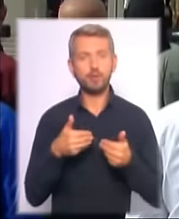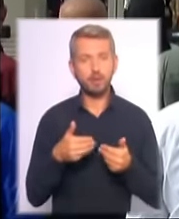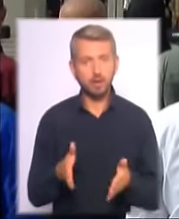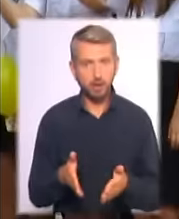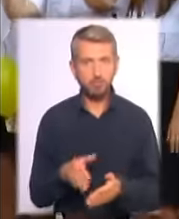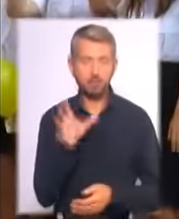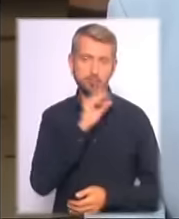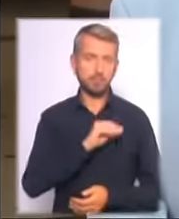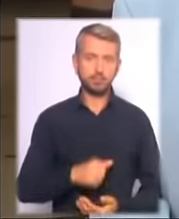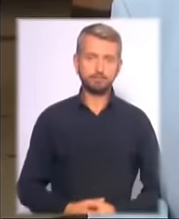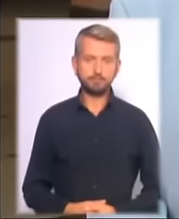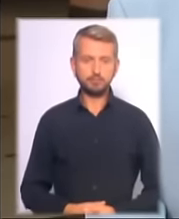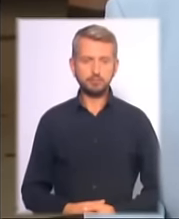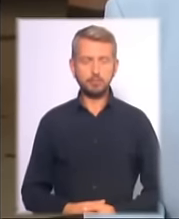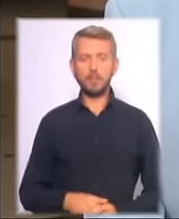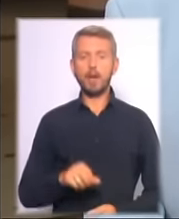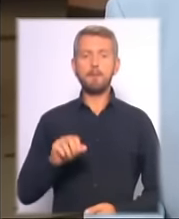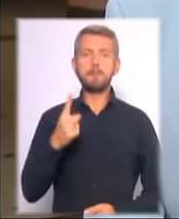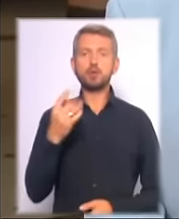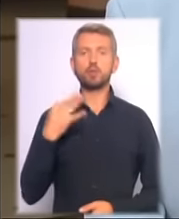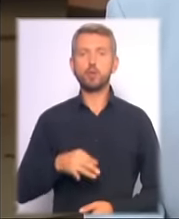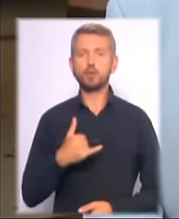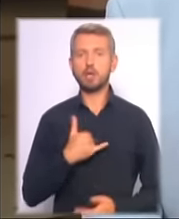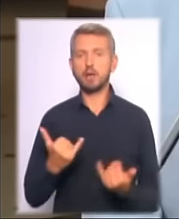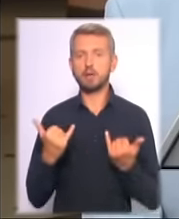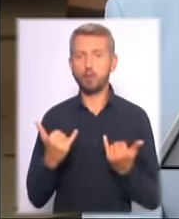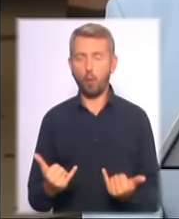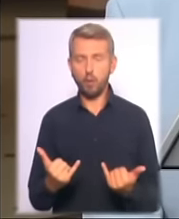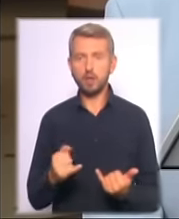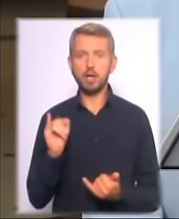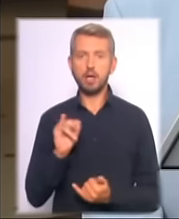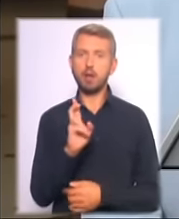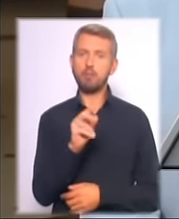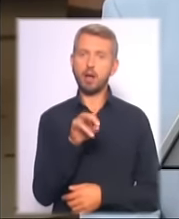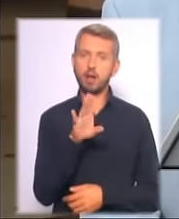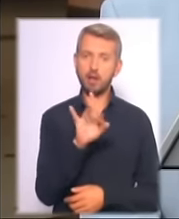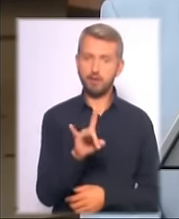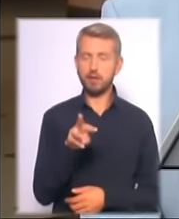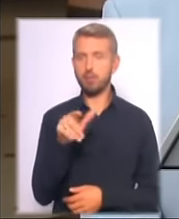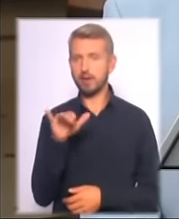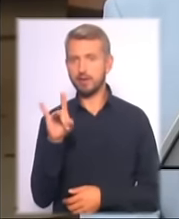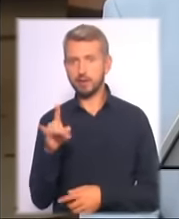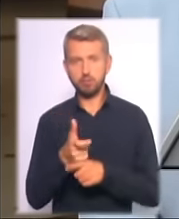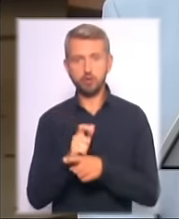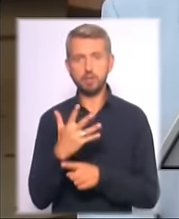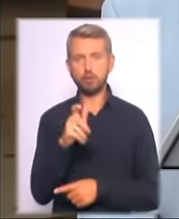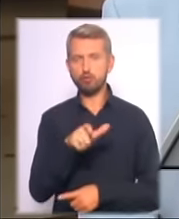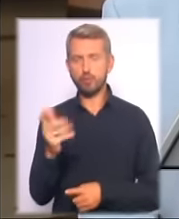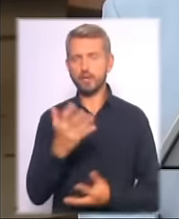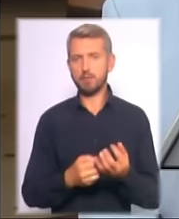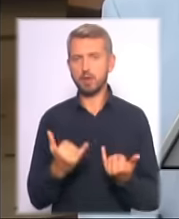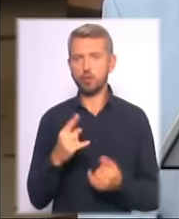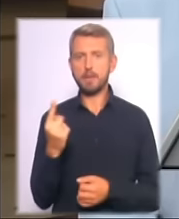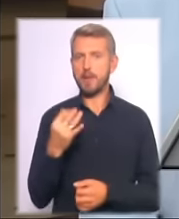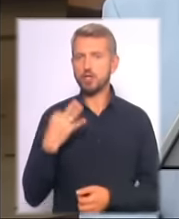силу. На першому курсі у нас сьогодні і бакалаври, і магістри. Більше 500 чоловік ми набрали сьогодні на